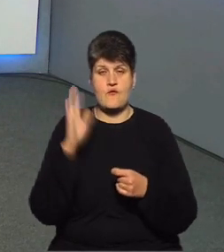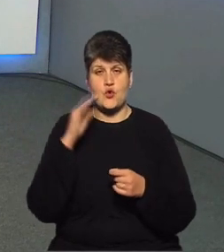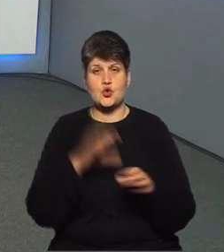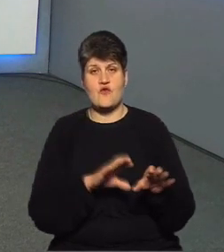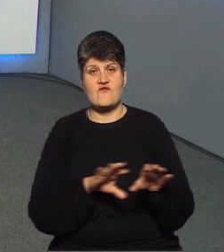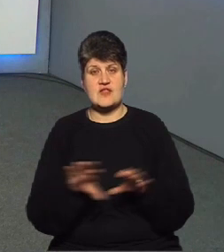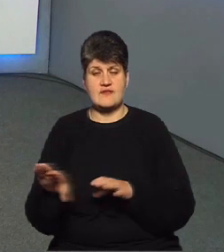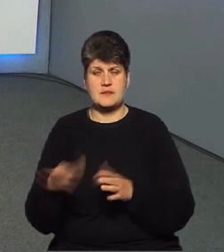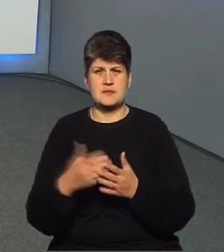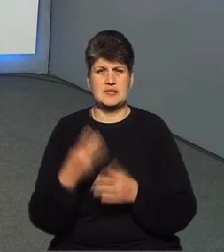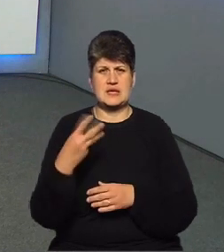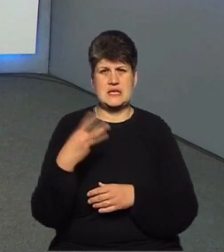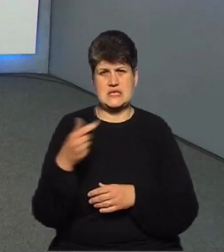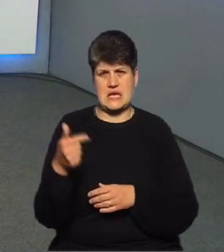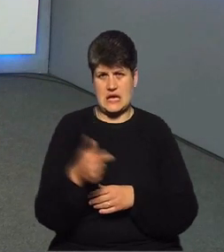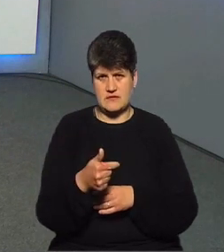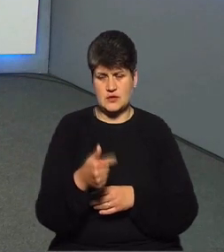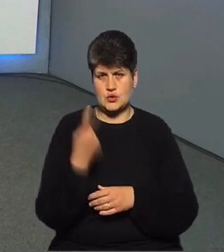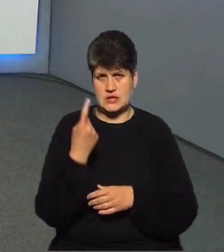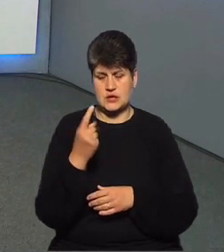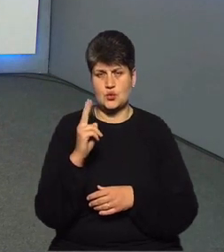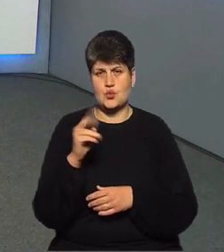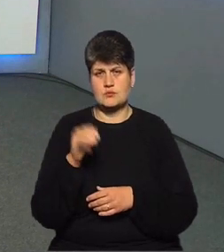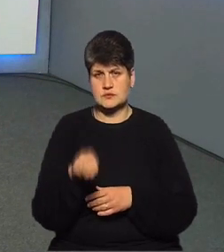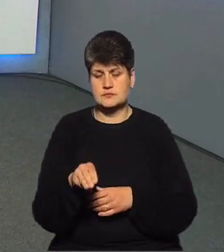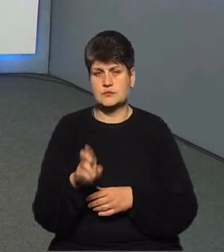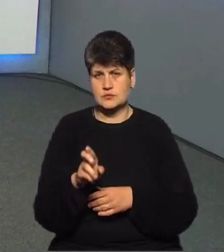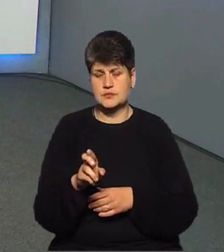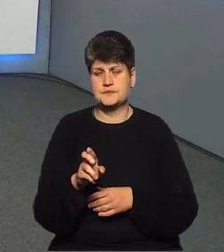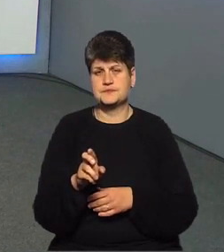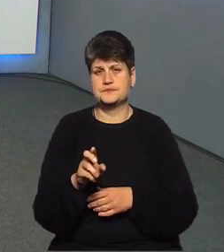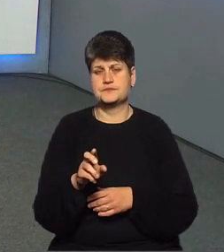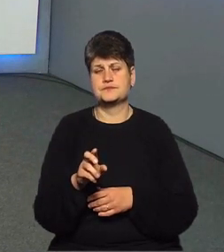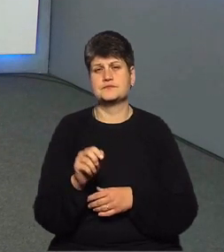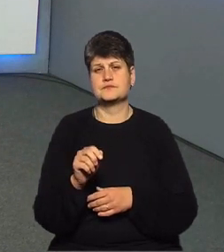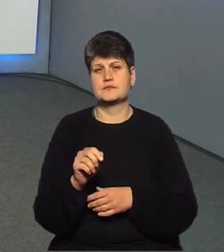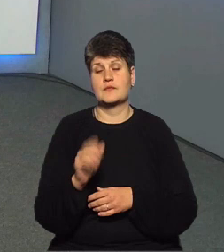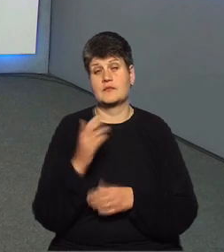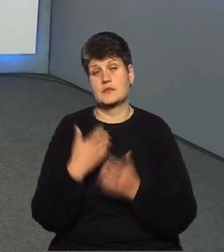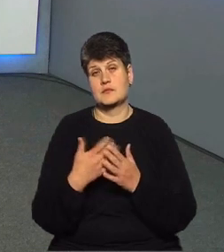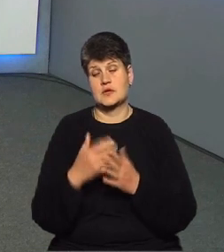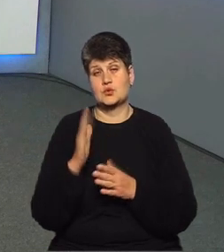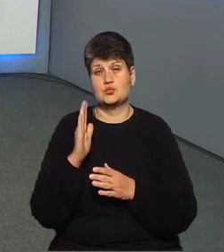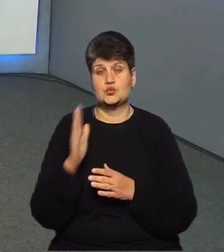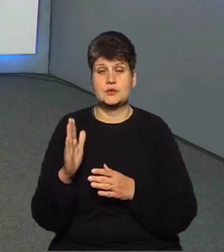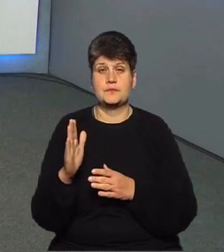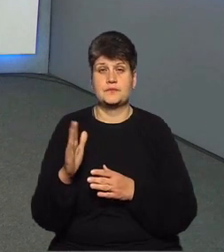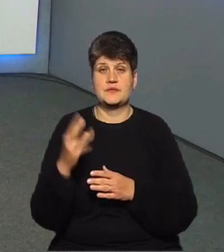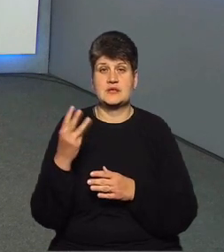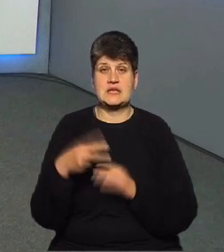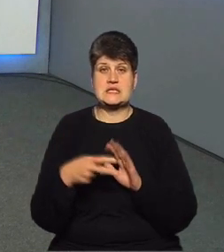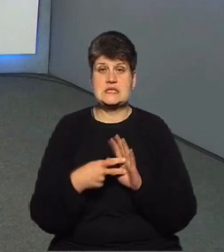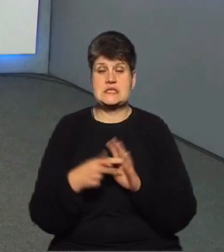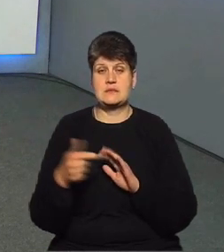близько 30 гривень за одну тисячу літрів, то прогнозований рівень десь близько 37 гривень.